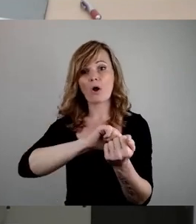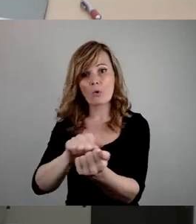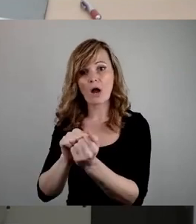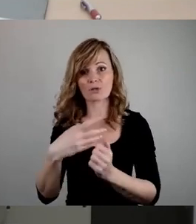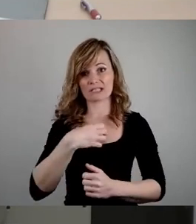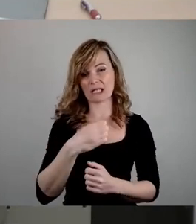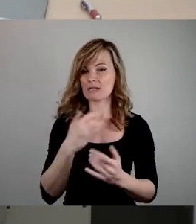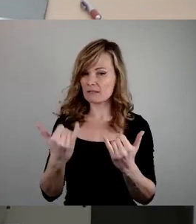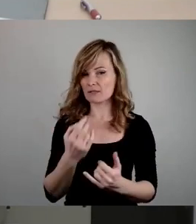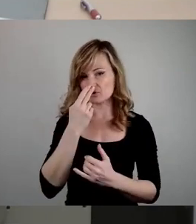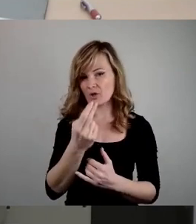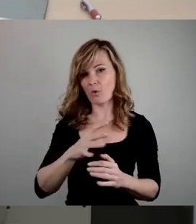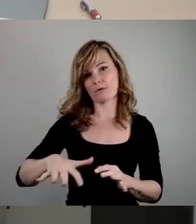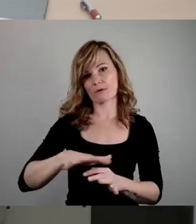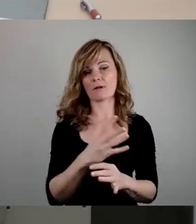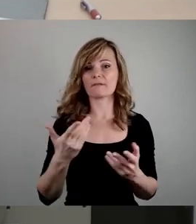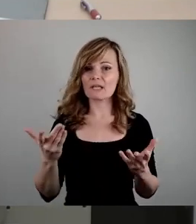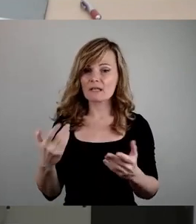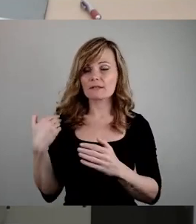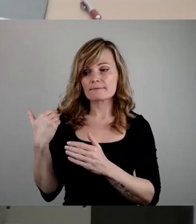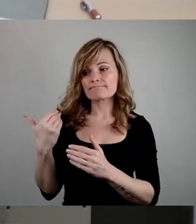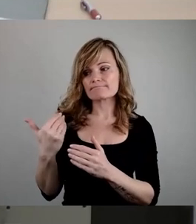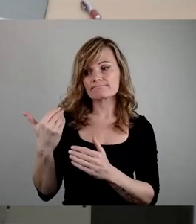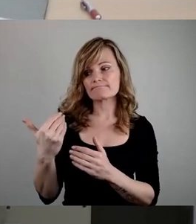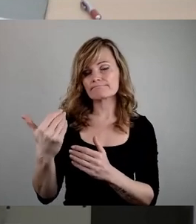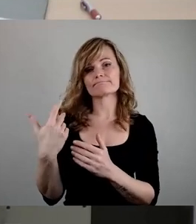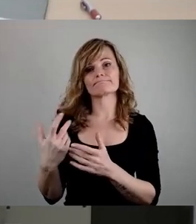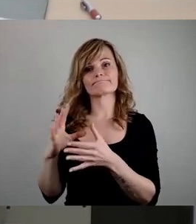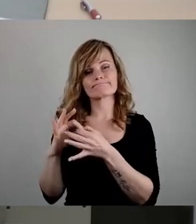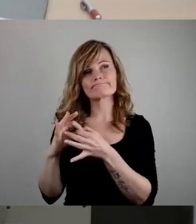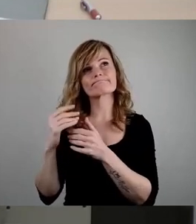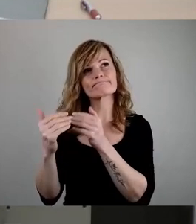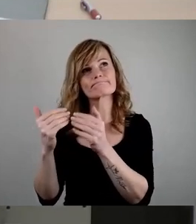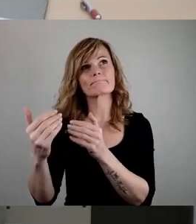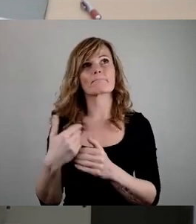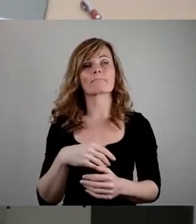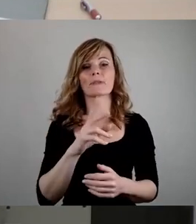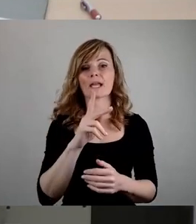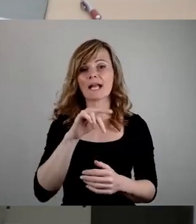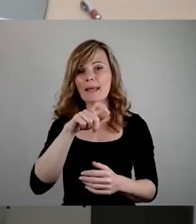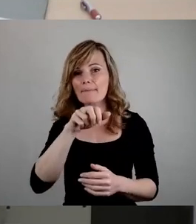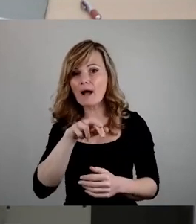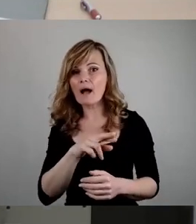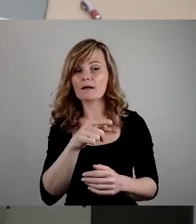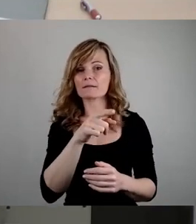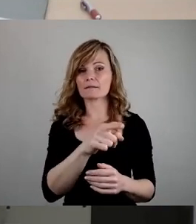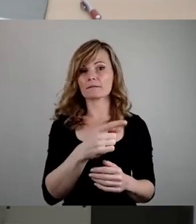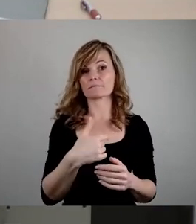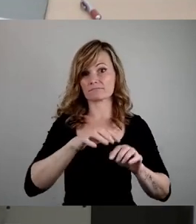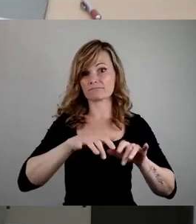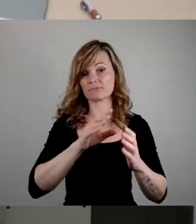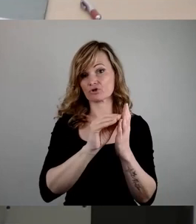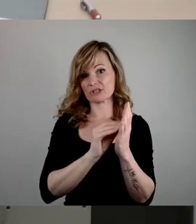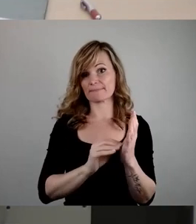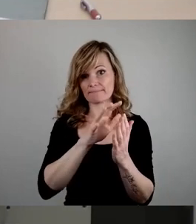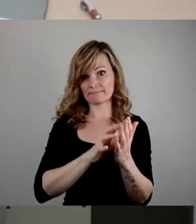Dresden, das kann man in den Tagebüchern von Viktor Klemperer nachlesen, der das Mönizius beschrieben hat, ist